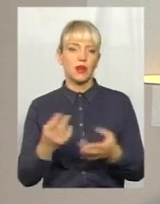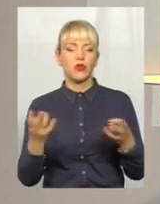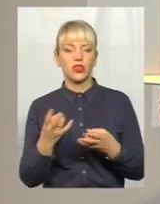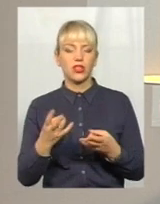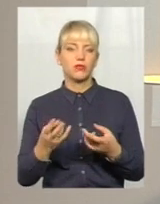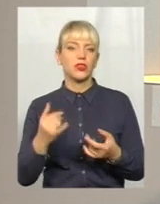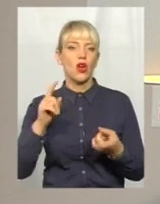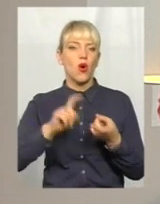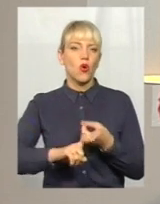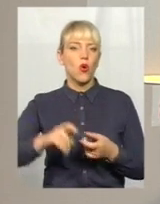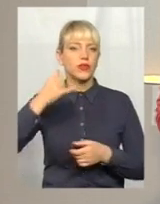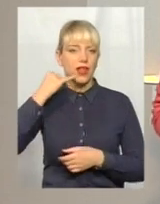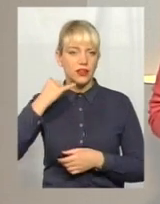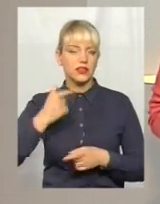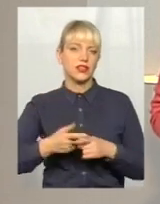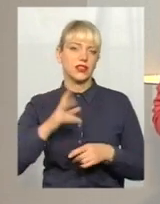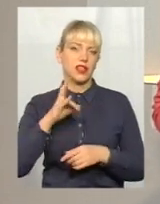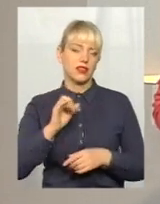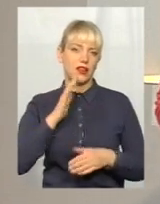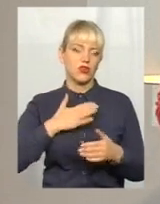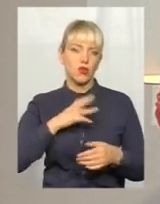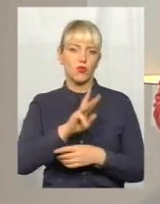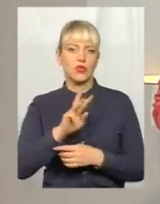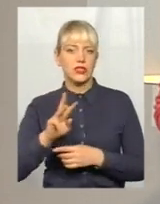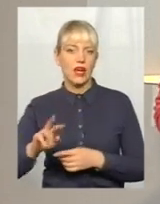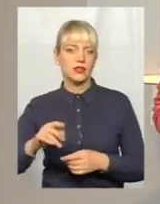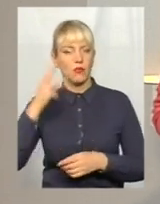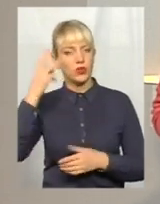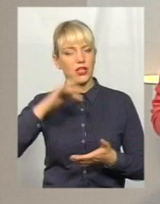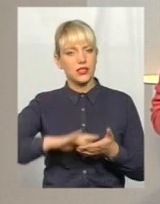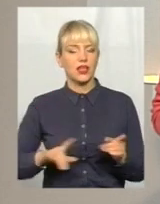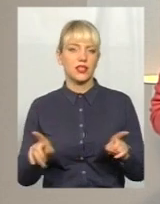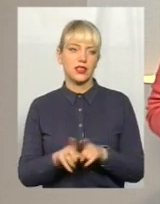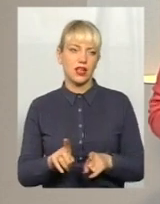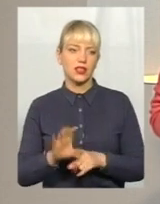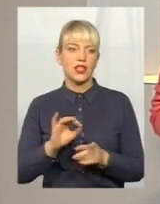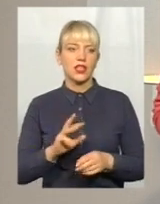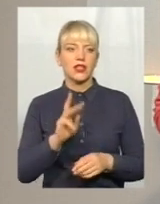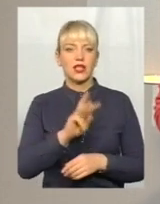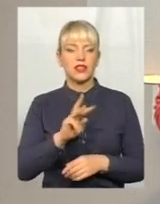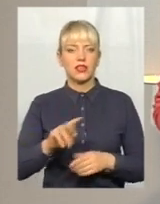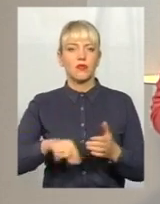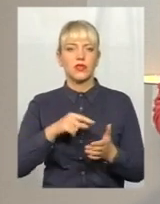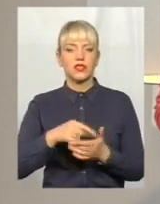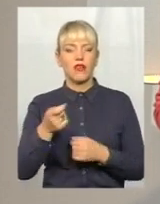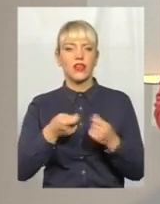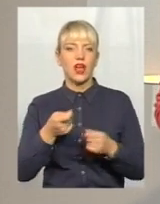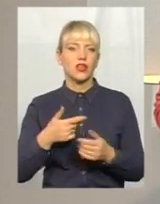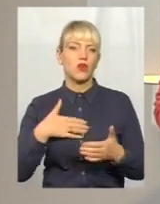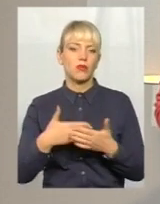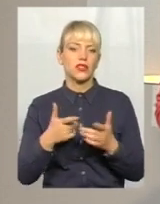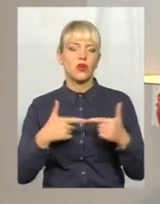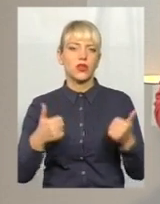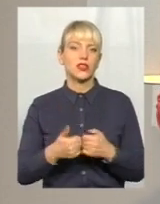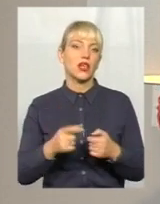контакти як на нашому сайті Поділля Центр, так і на сайтах міської лади, громадських організацій. Тож